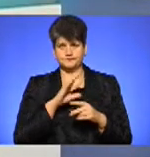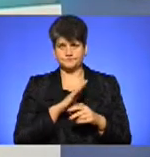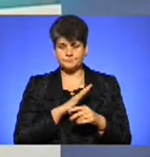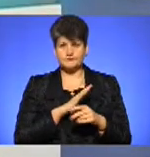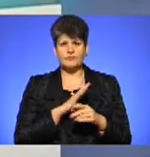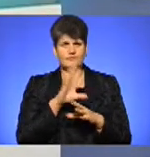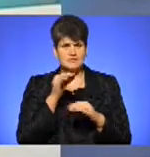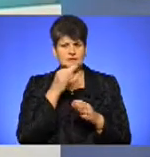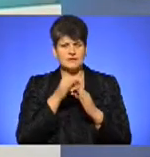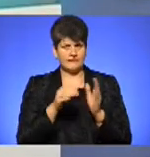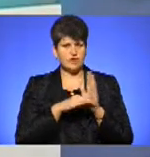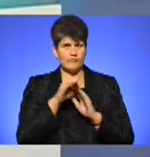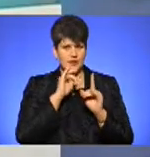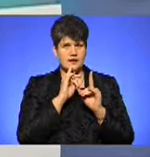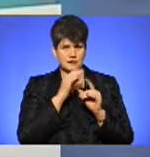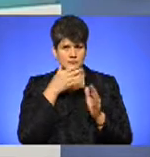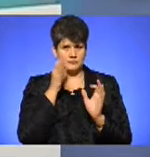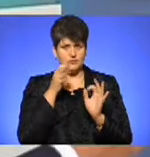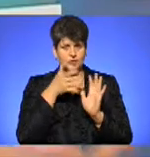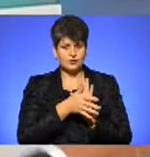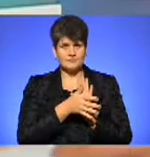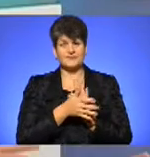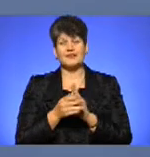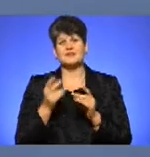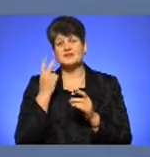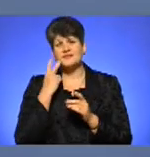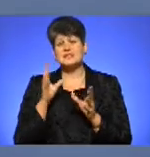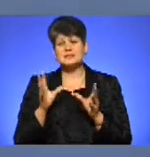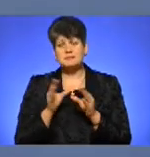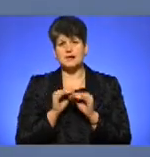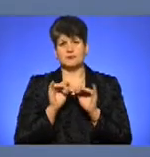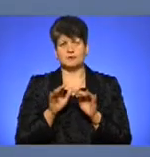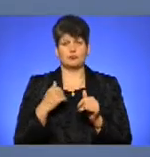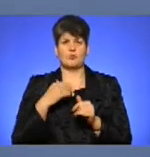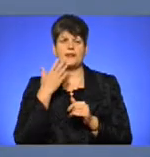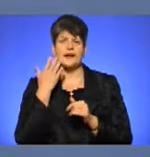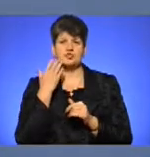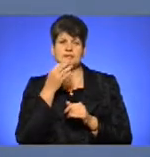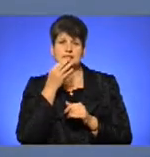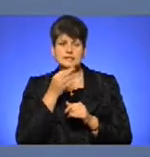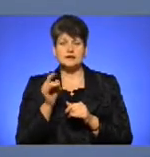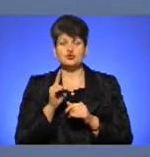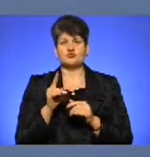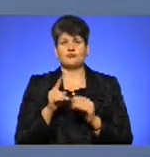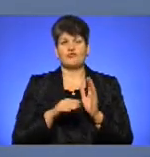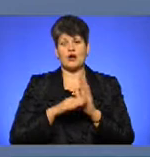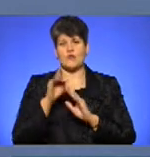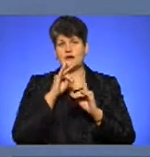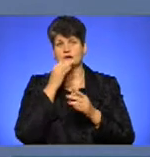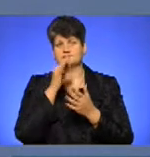на Верховній Раді. Правильно, я розумію. Це завжди спільний продукт, тобто мені б легше було сказати, що ясно, що на Верховній Раді.